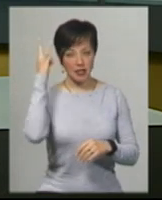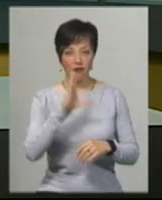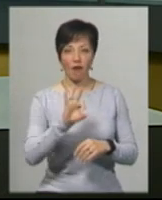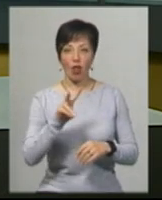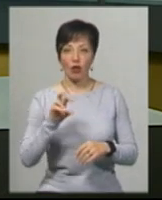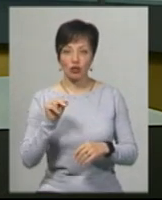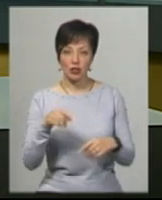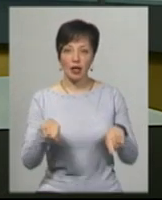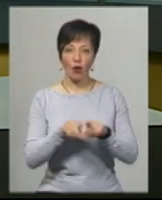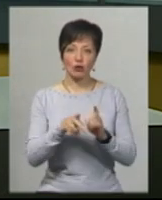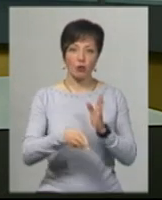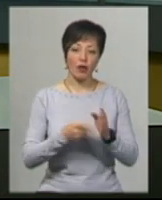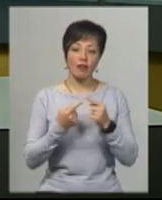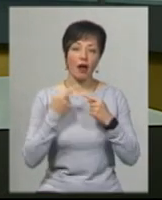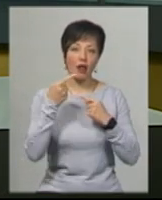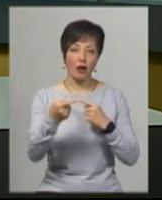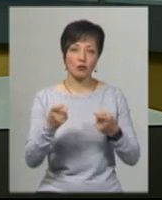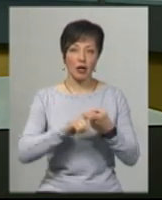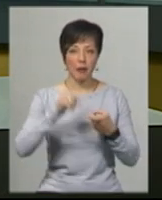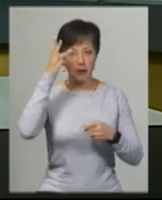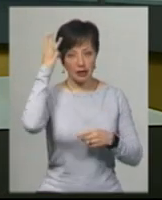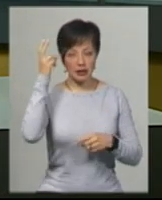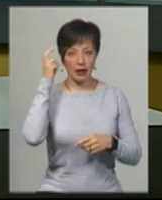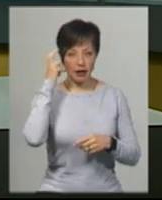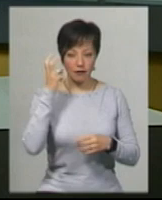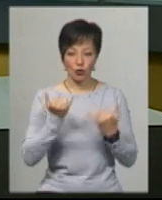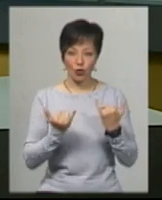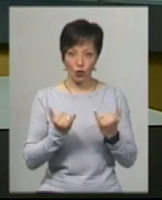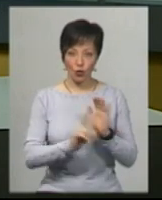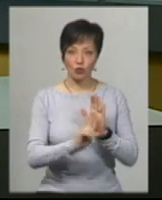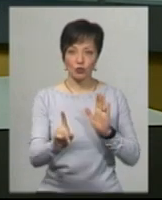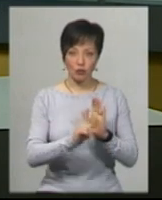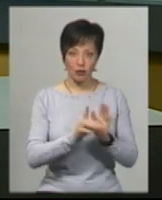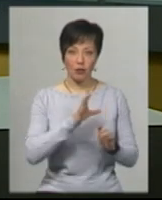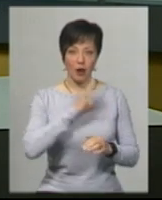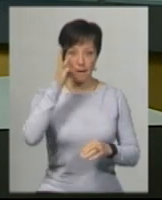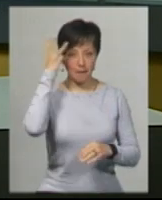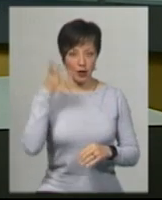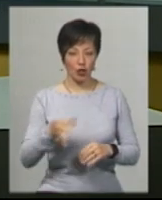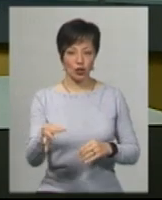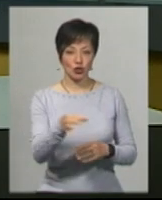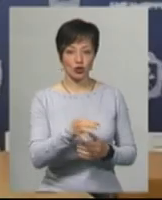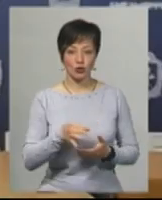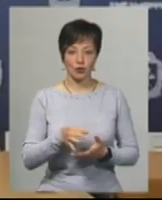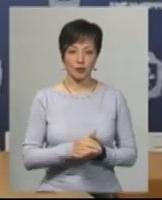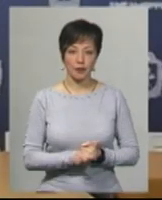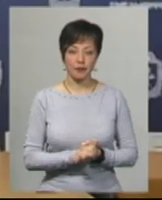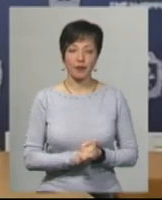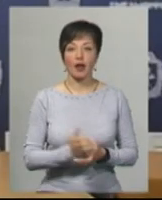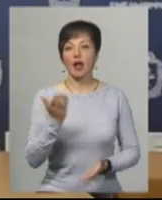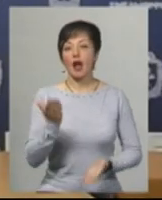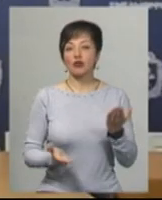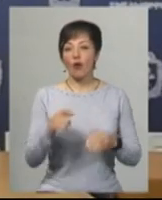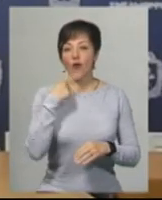-Волочиськ, а також потяги далекого сполучення Хмельницький-Київ відсьогодні курсували Хмельничиною. Якщо ми